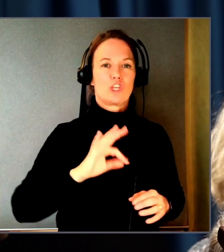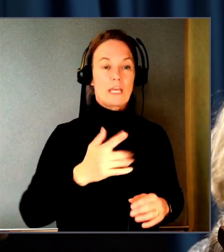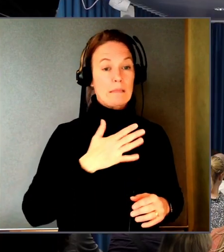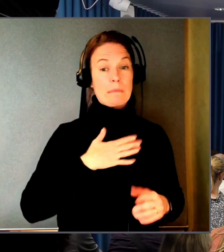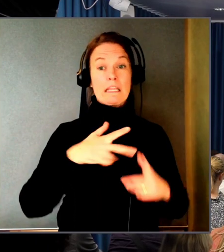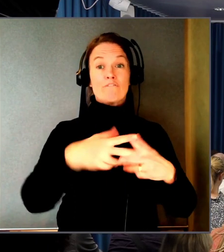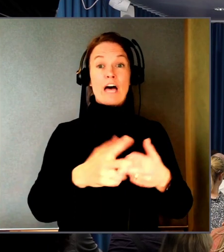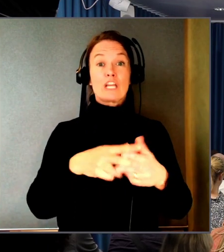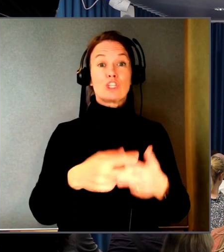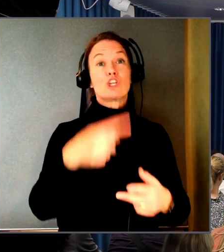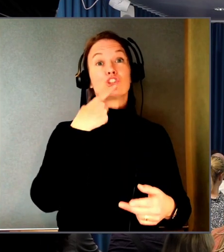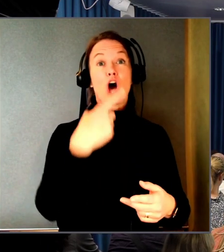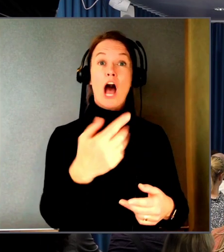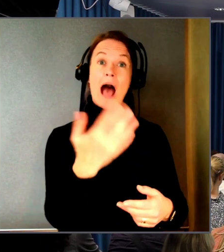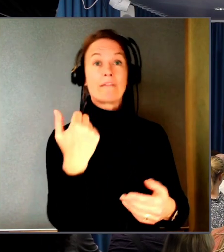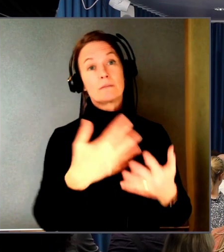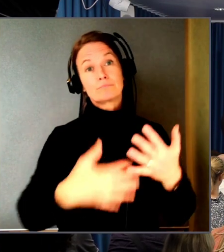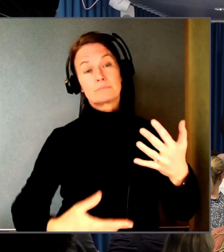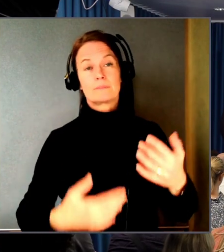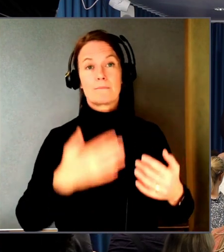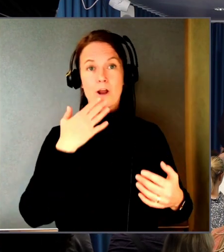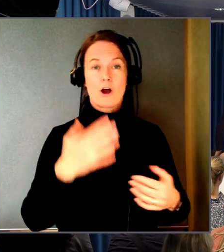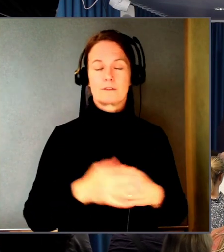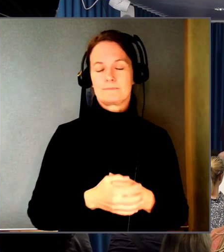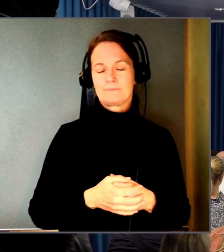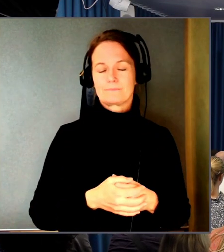Det var min sista kommentar. Det tackar vi för. Jättebra.